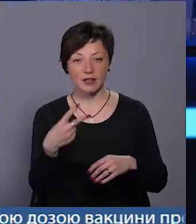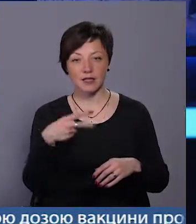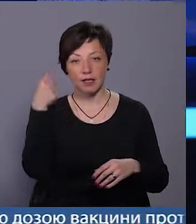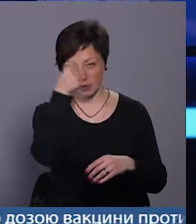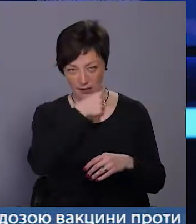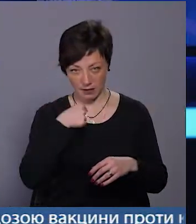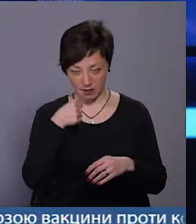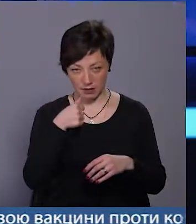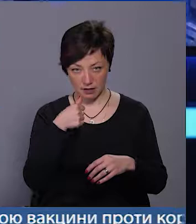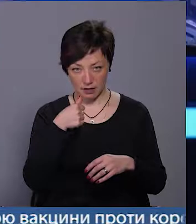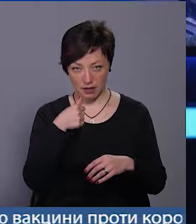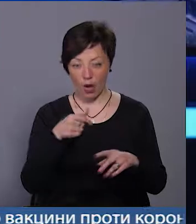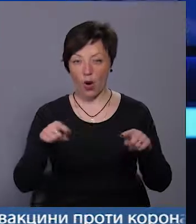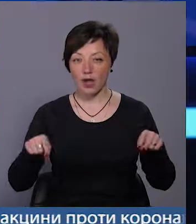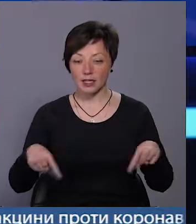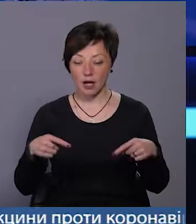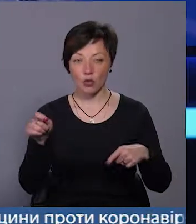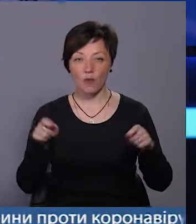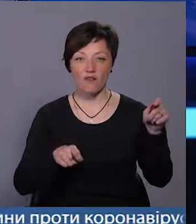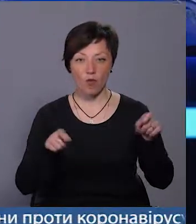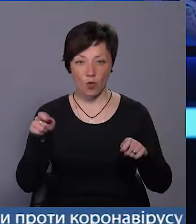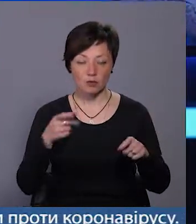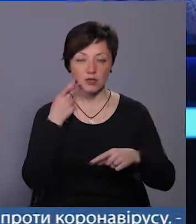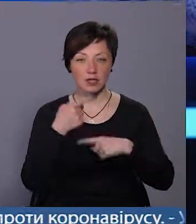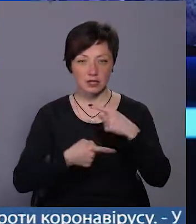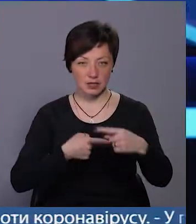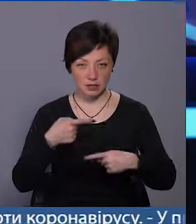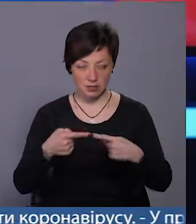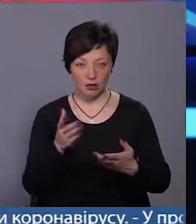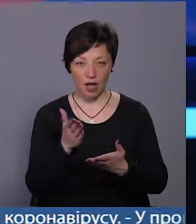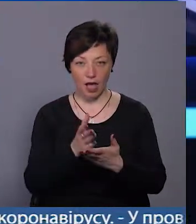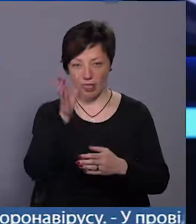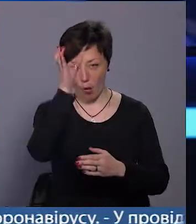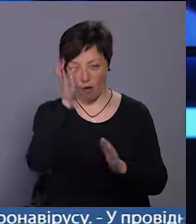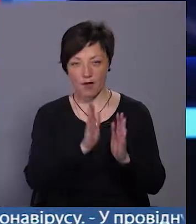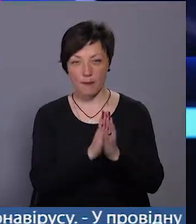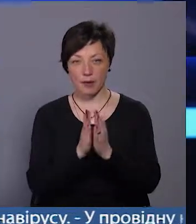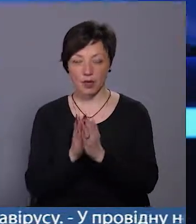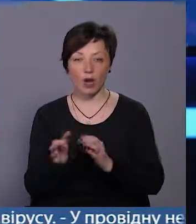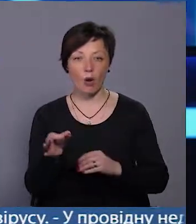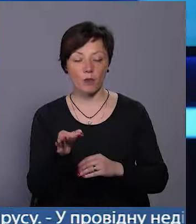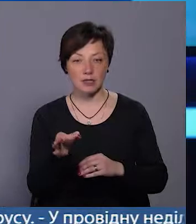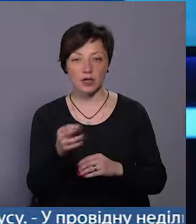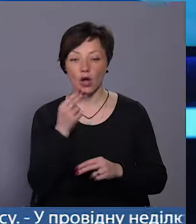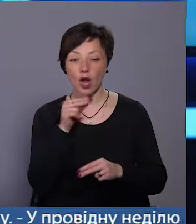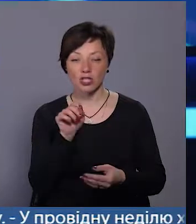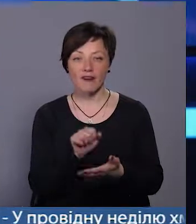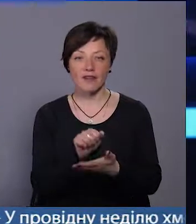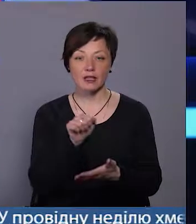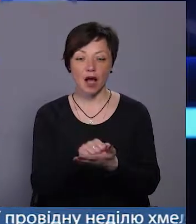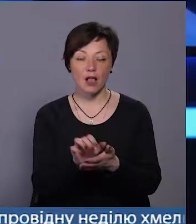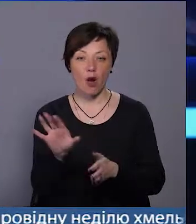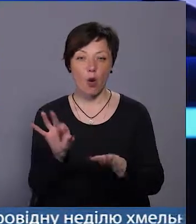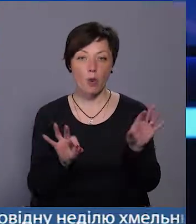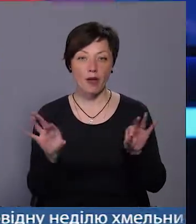рік». Нагадаю, організатором форуму традиційно виступила Наукова бібліотека краю. Кращі видання обирали